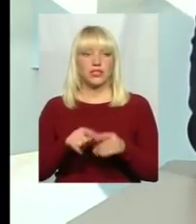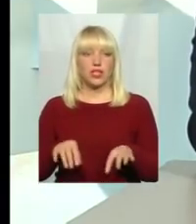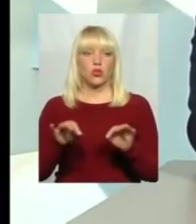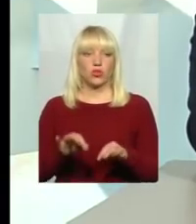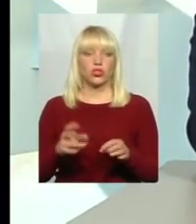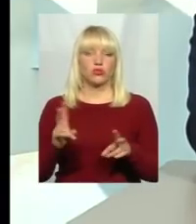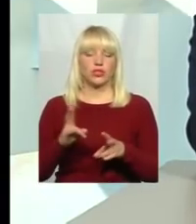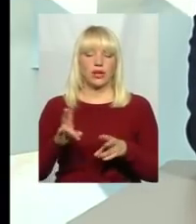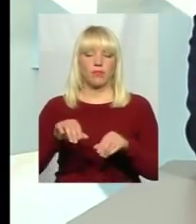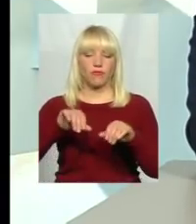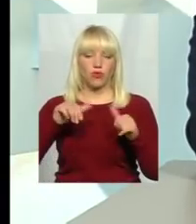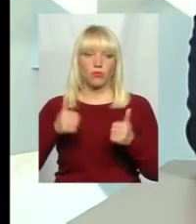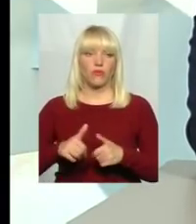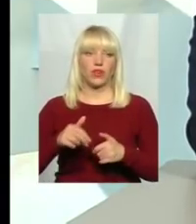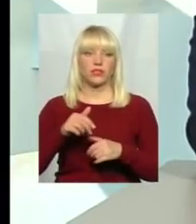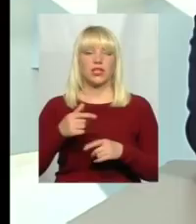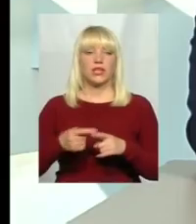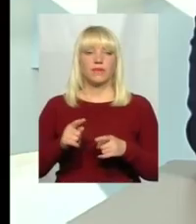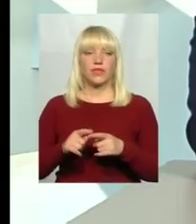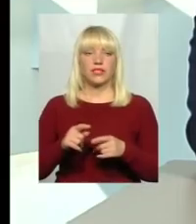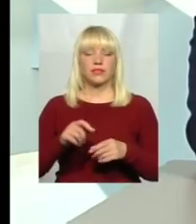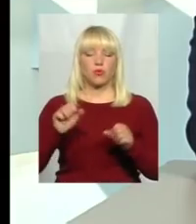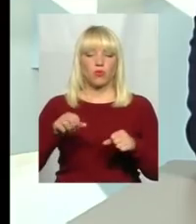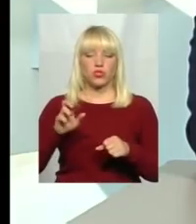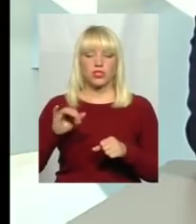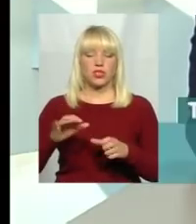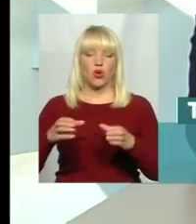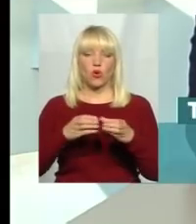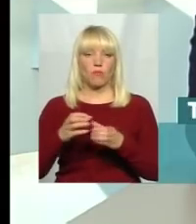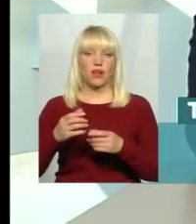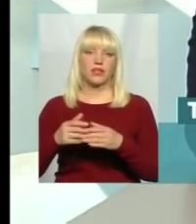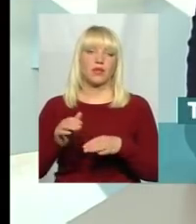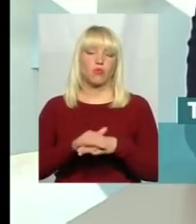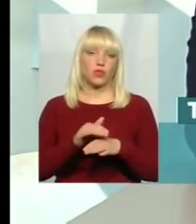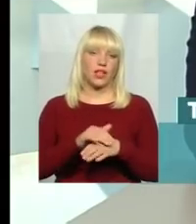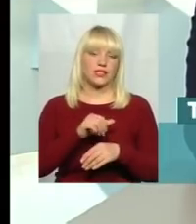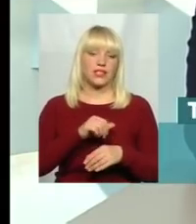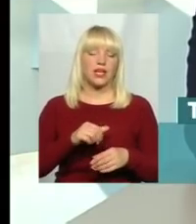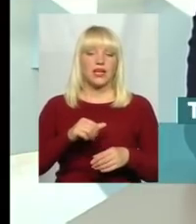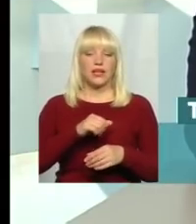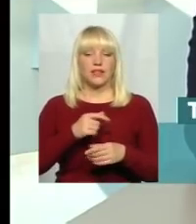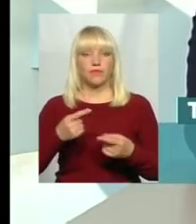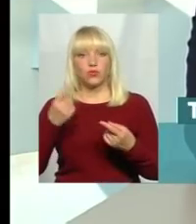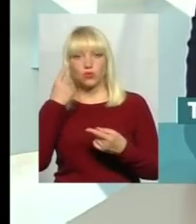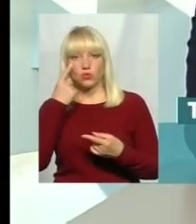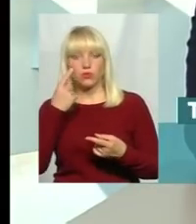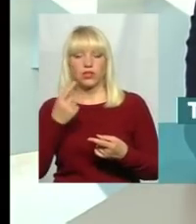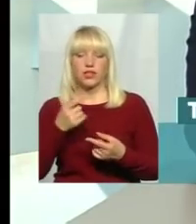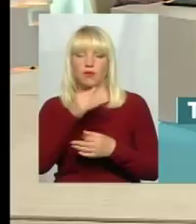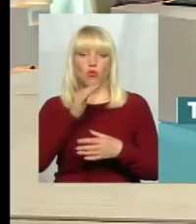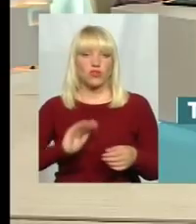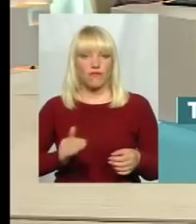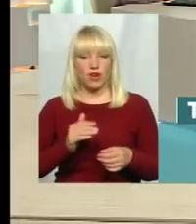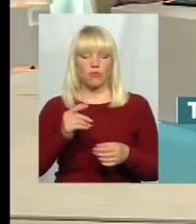устрій формувати, оформили, значить, спроможні громади, і, будь ласка, визначайте. Не може сьогодні фермер визначати, приєднуватися чи не приєднуватись.